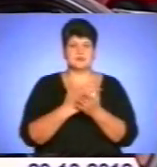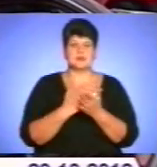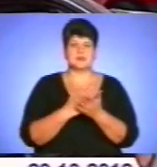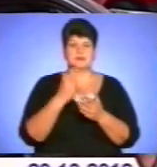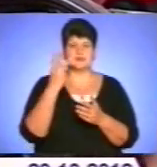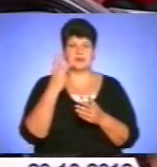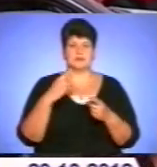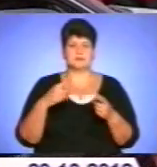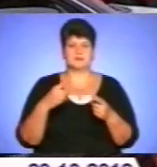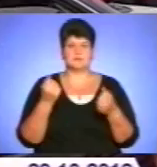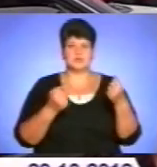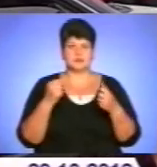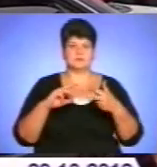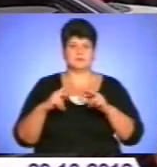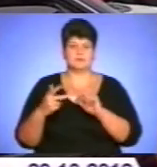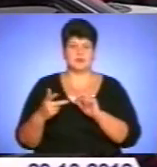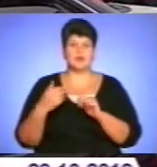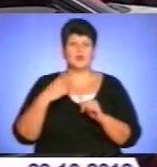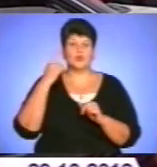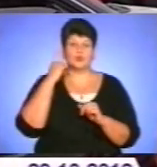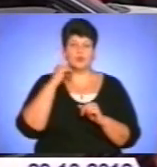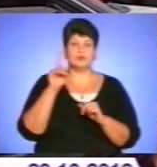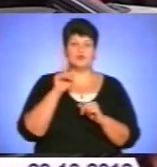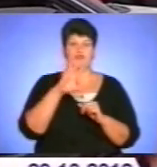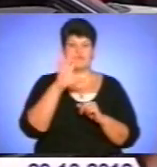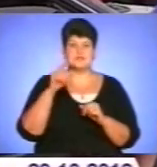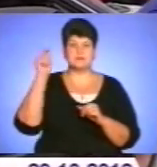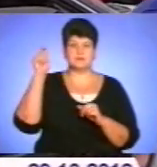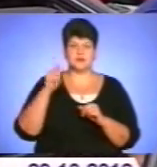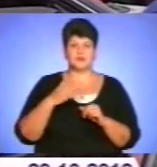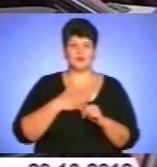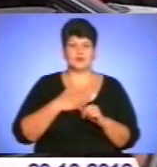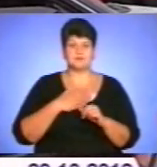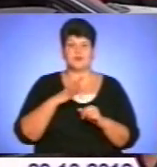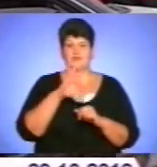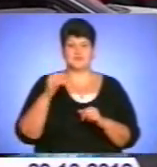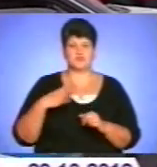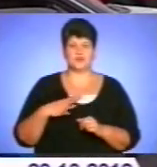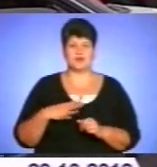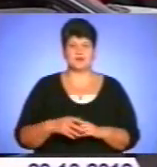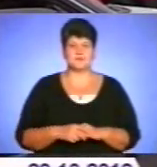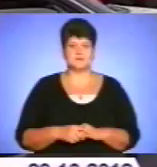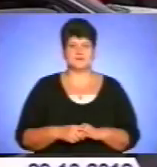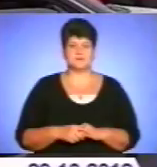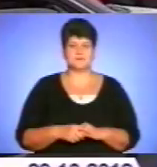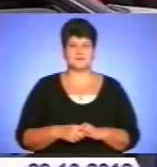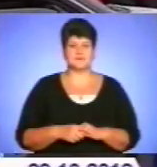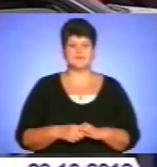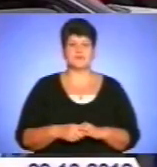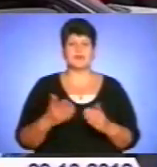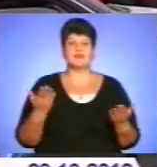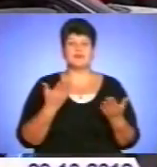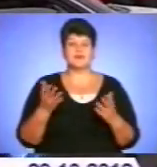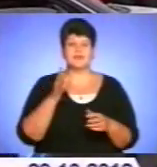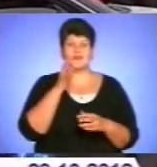перевзуваємо. Ну і думаємо, що всі приїдуть до нас перевзуватися, ми їх всіх чекаємо. Скажіть, в який термін або в